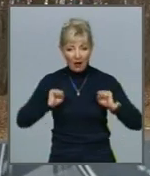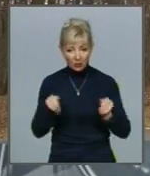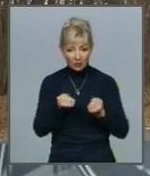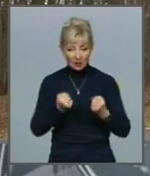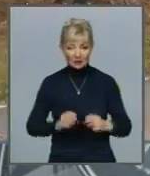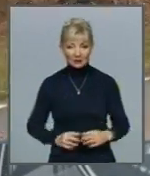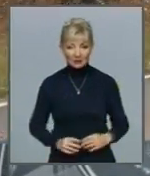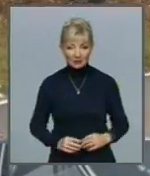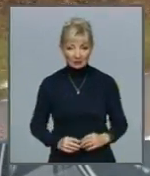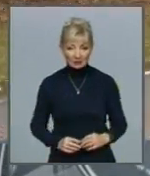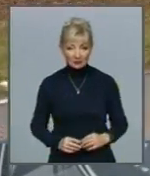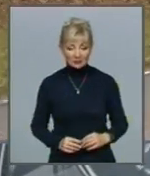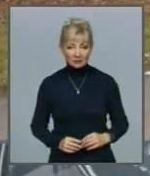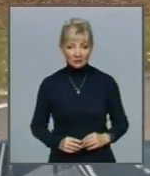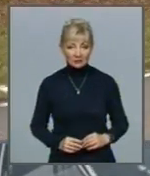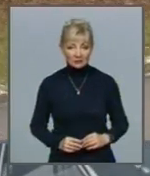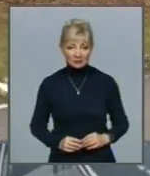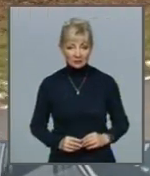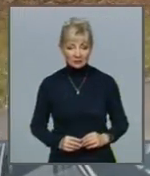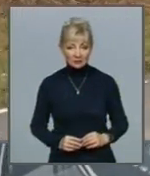Сушко, Євген Кличко, Хайкаскій Звісті